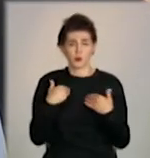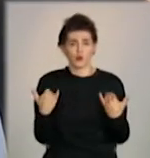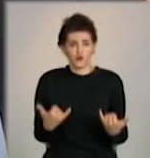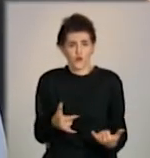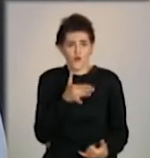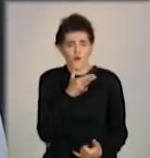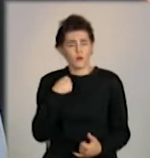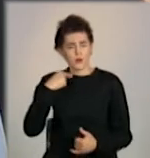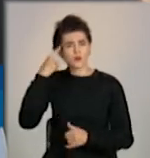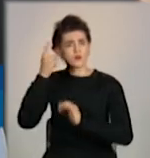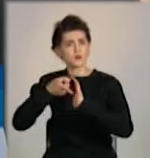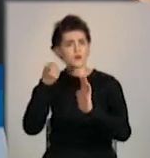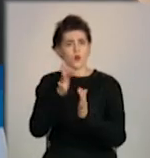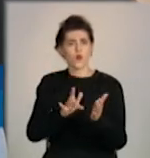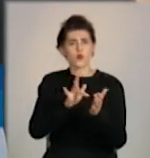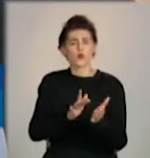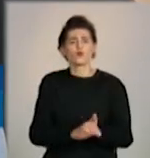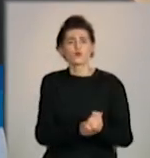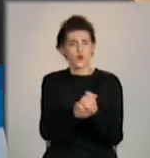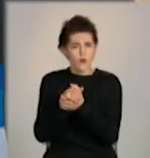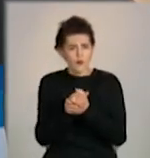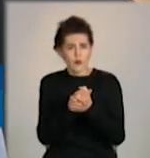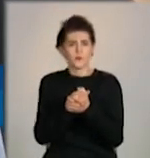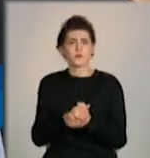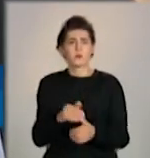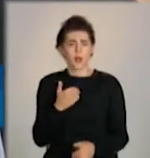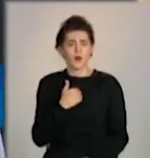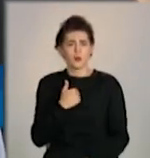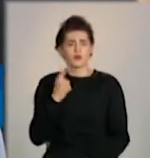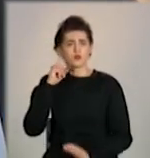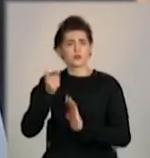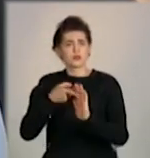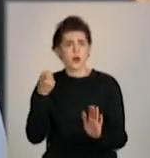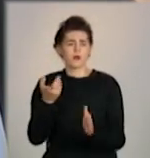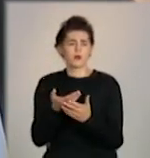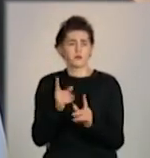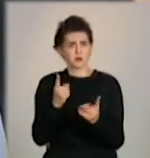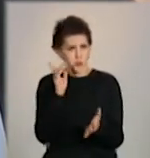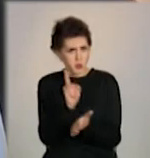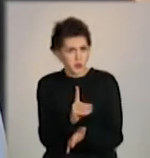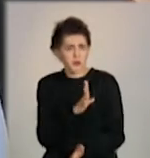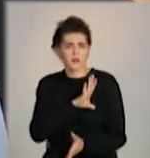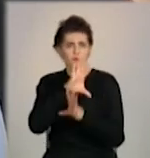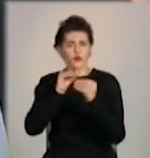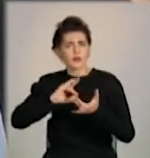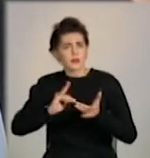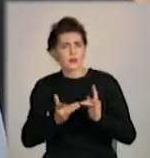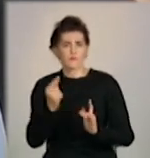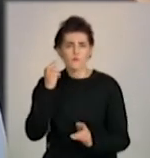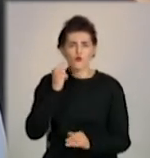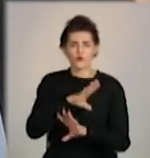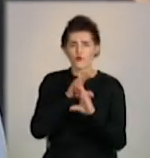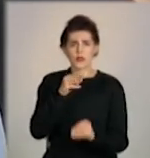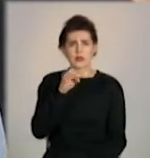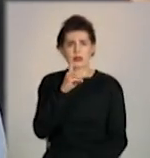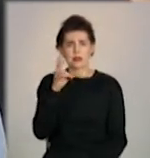тому що місто Дружківка, воно і має інтернет-зв'язок гарний, і має техніку, і